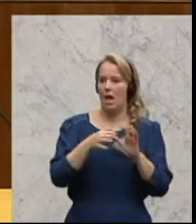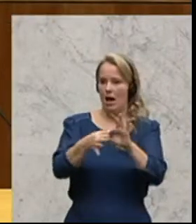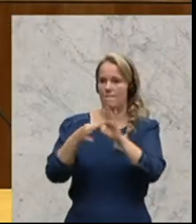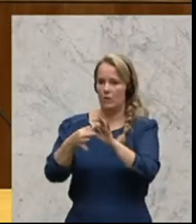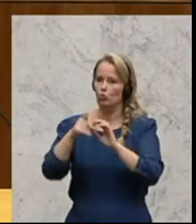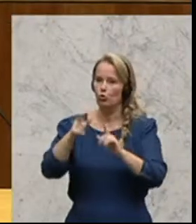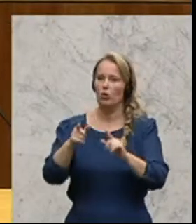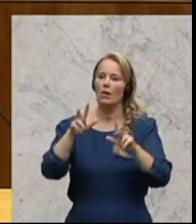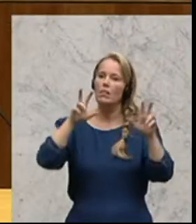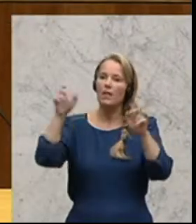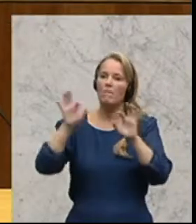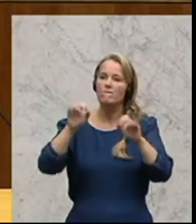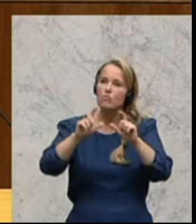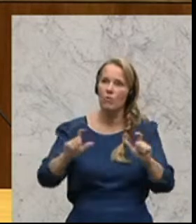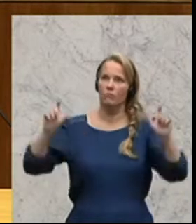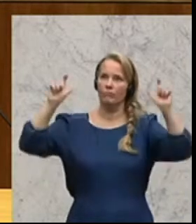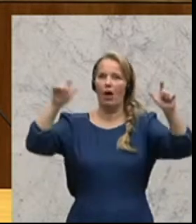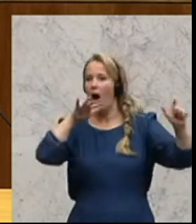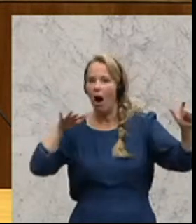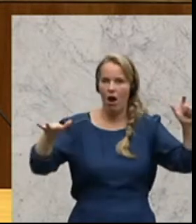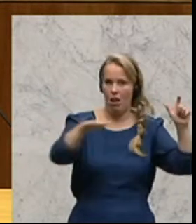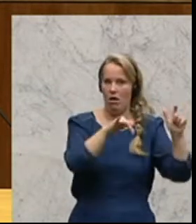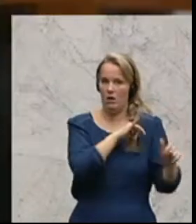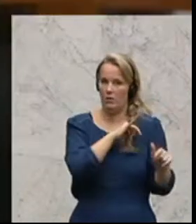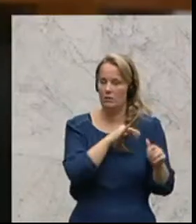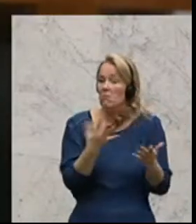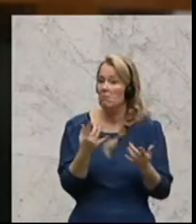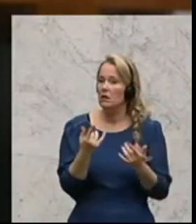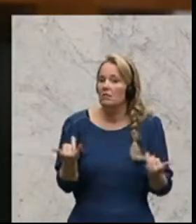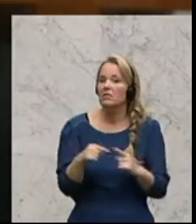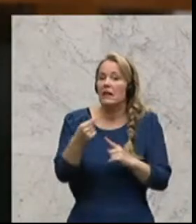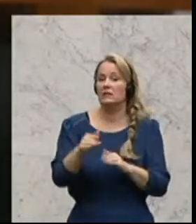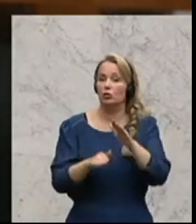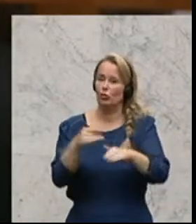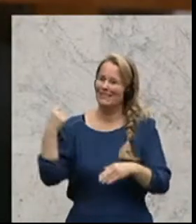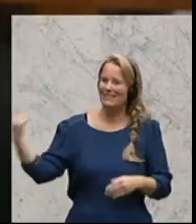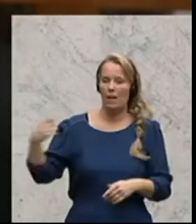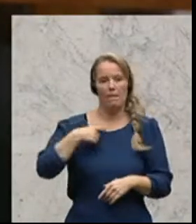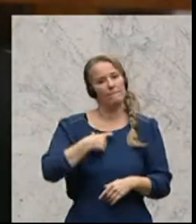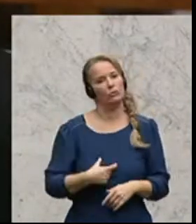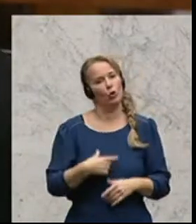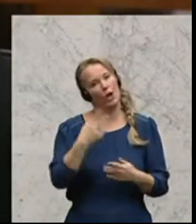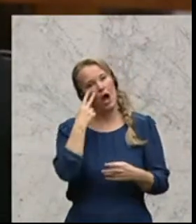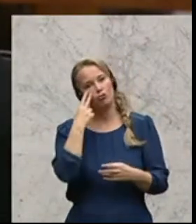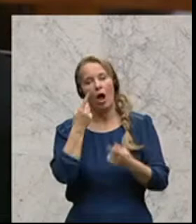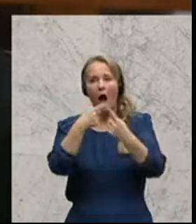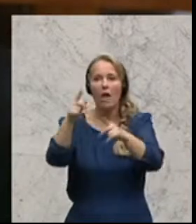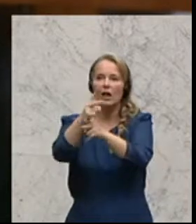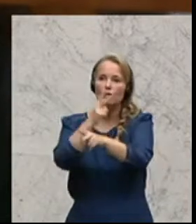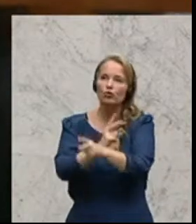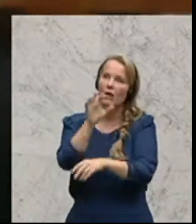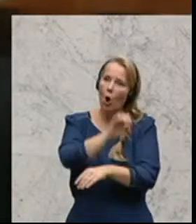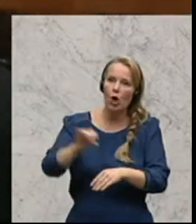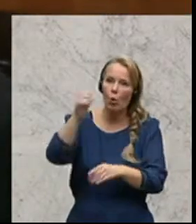wirklich ein übergeordnetes Thema. Wie werden Ihre nächsten Schritte von Ihnen persönlich aus gesehen, um andere Staaten in